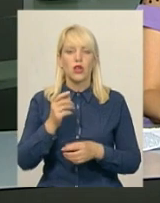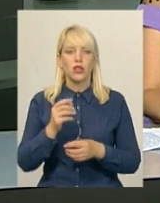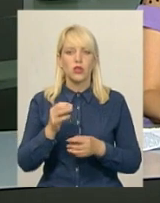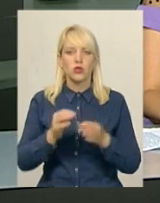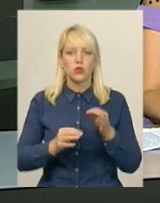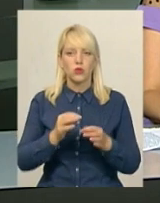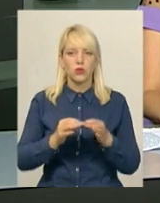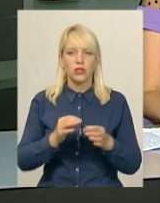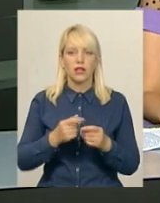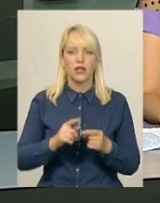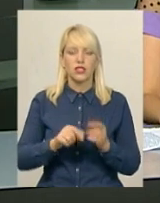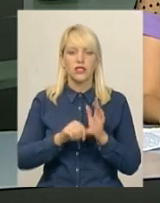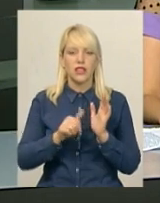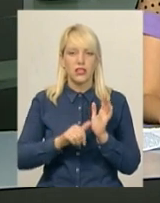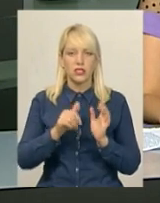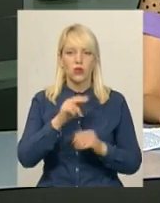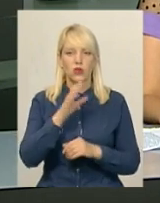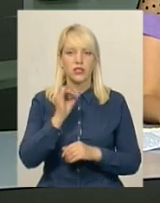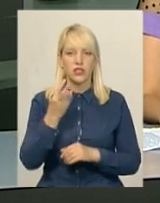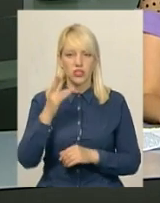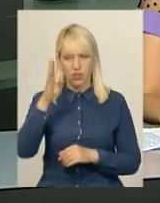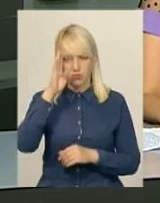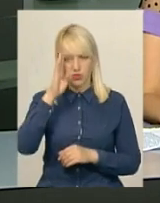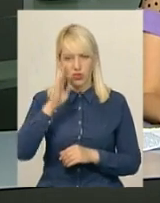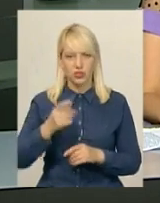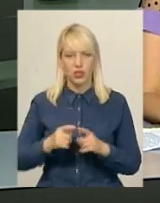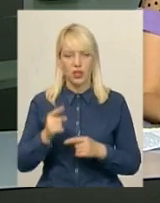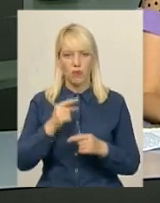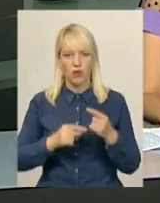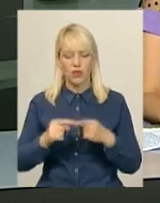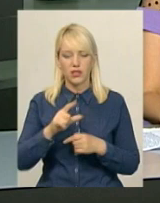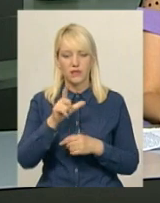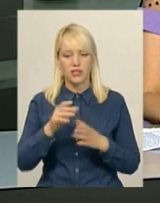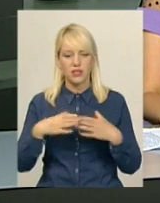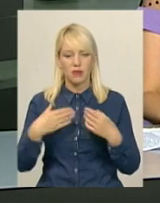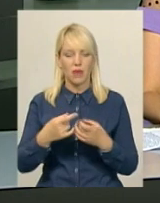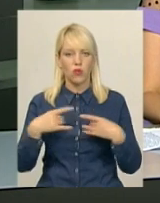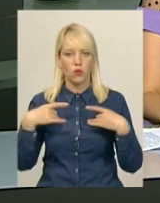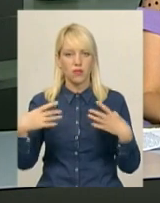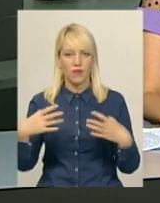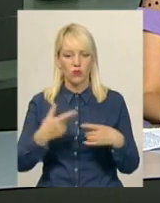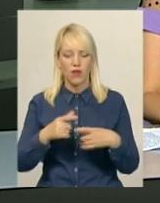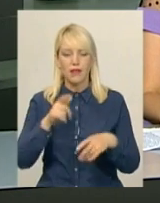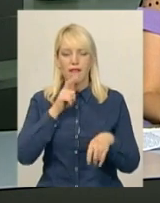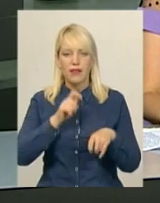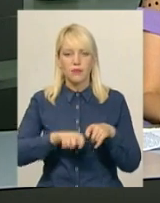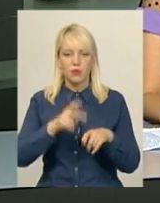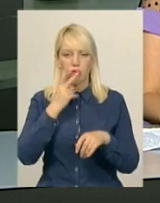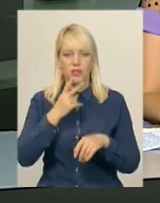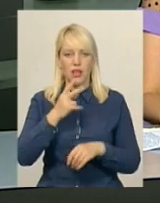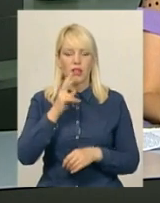січня. Чиновник на службовому авто повертався із сімейного святкування. Експертиза показала 0